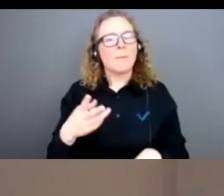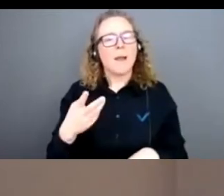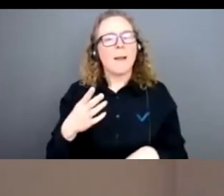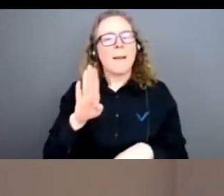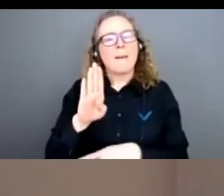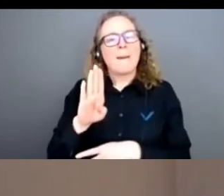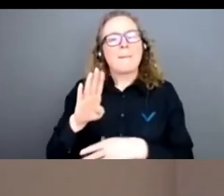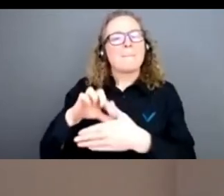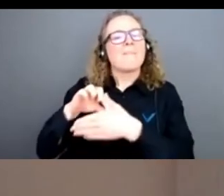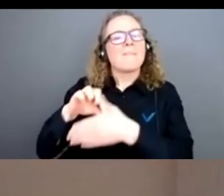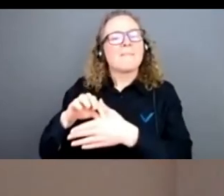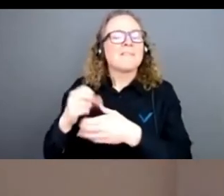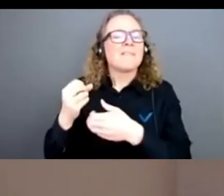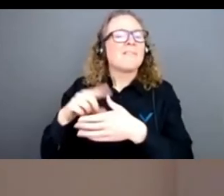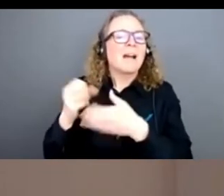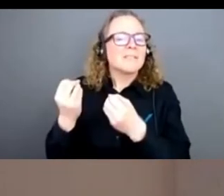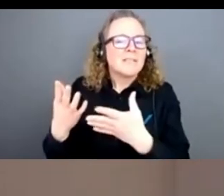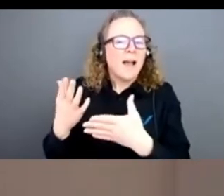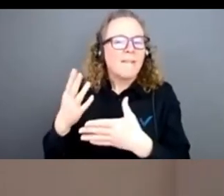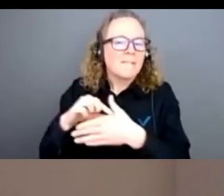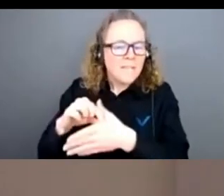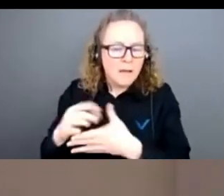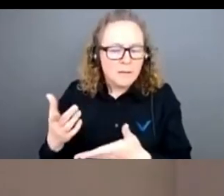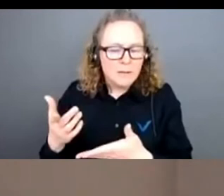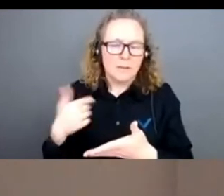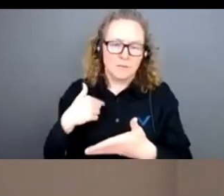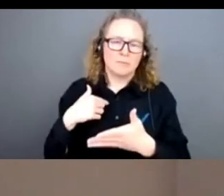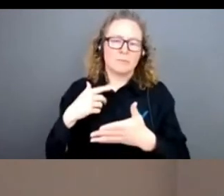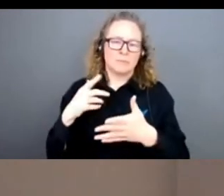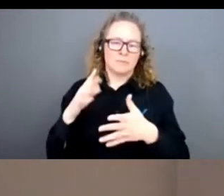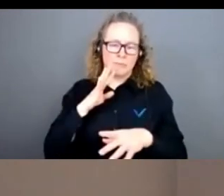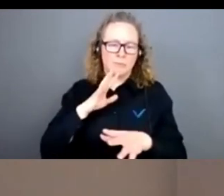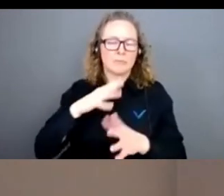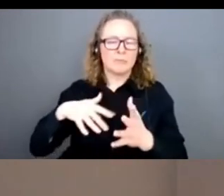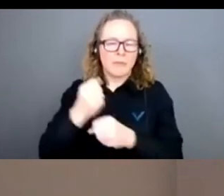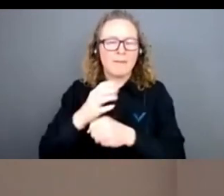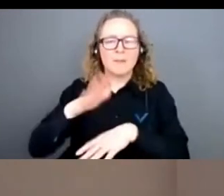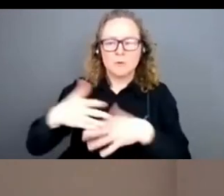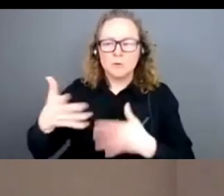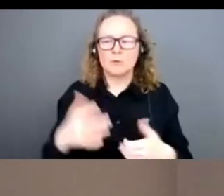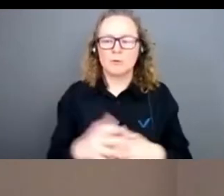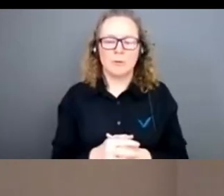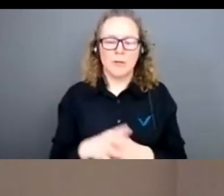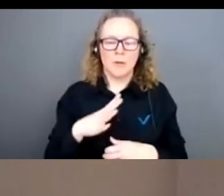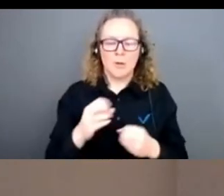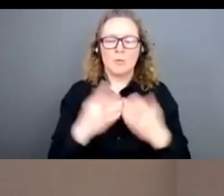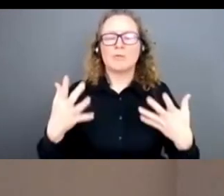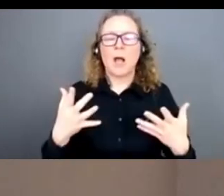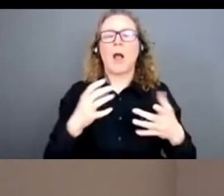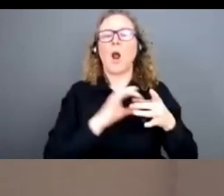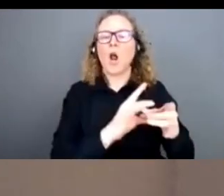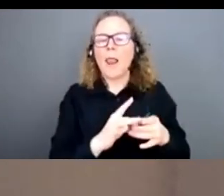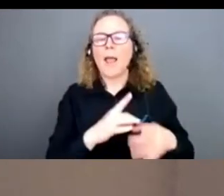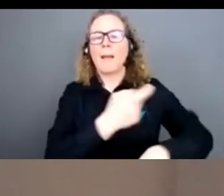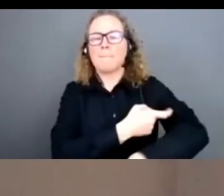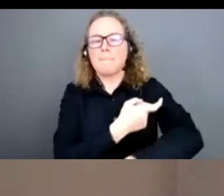ou Miyoko Schiner, de Miyoko's Kitchen, mais aussi des psychologues comme Mélanie Jock, qui a bien parlé, ou des médecins comme Michael Clapper